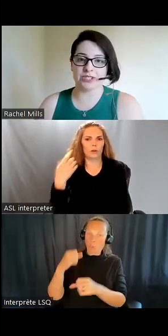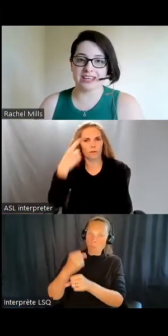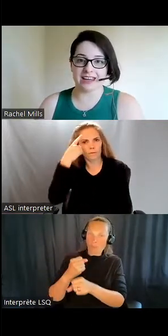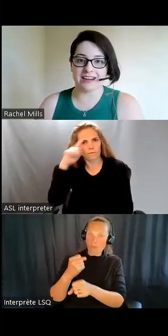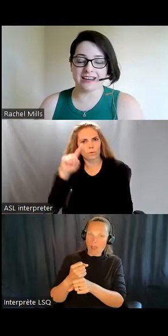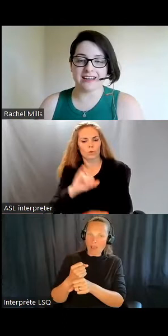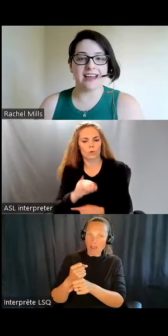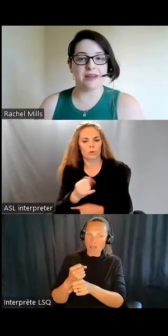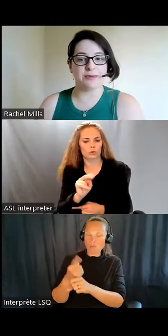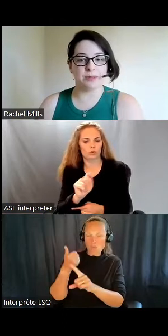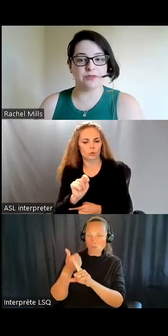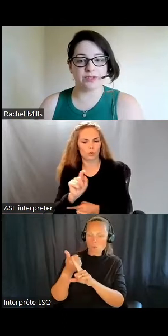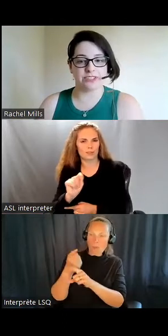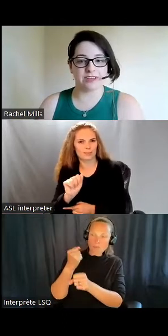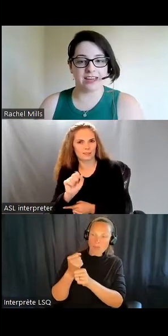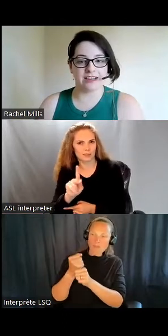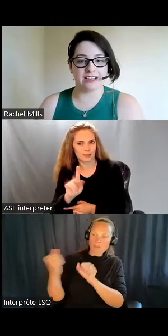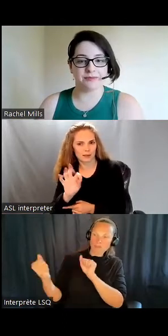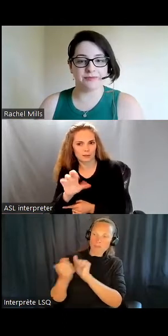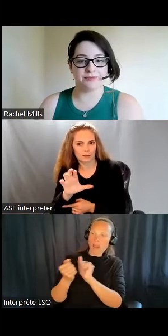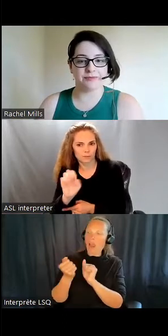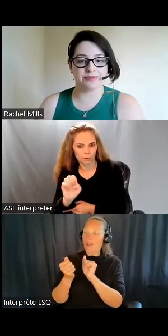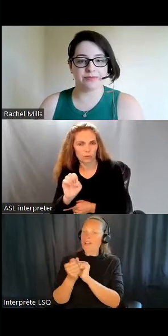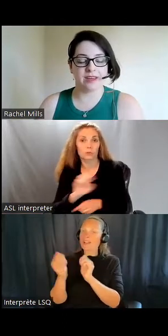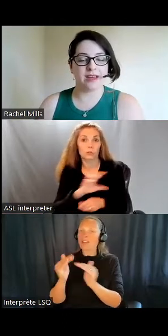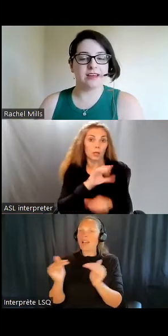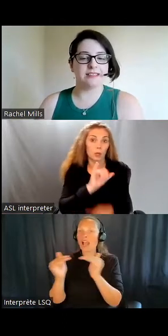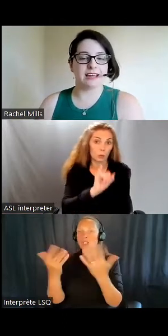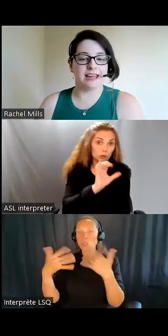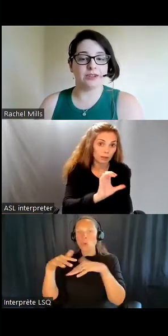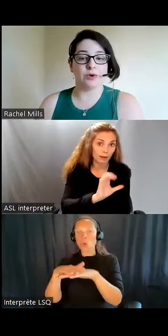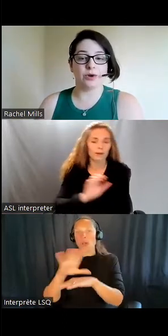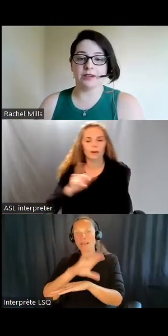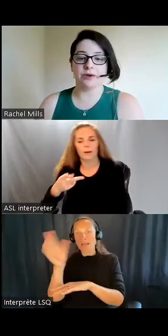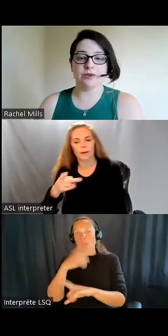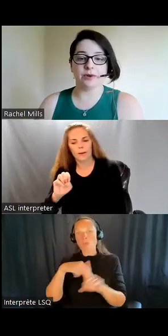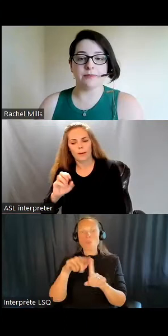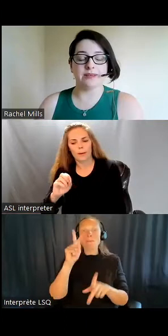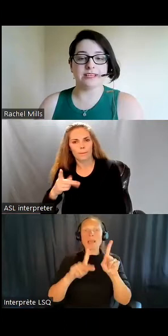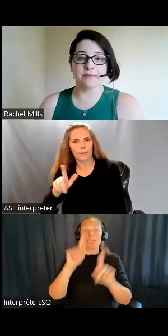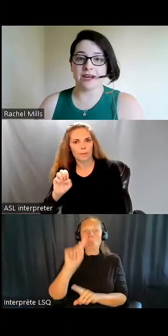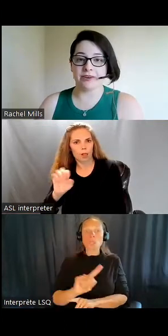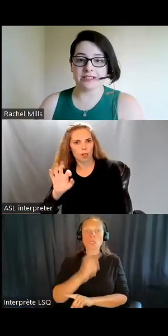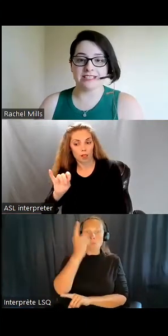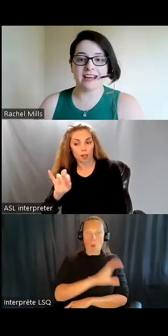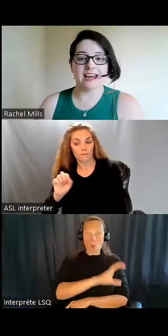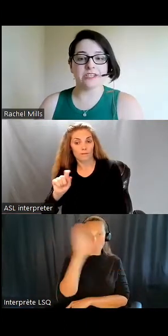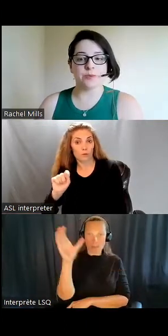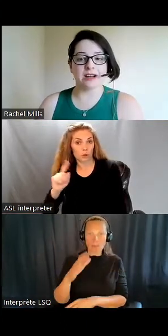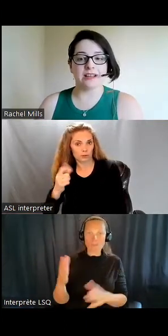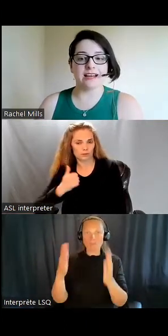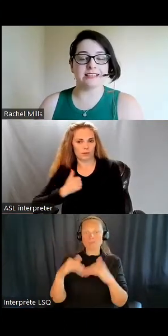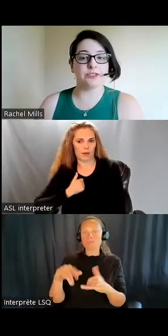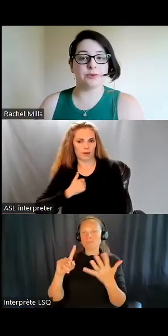un groupe de travail conjoint entre Inclusion Canada et personnes d'abord du Canada. Diane Cormier-Northrop